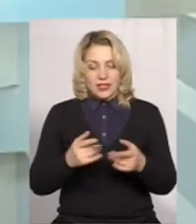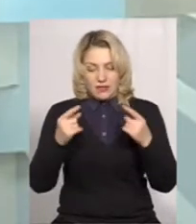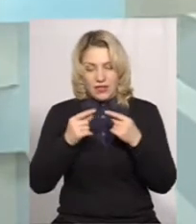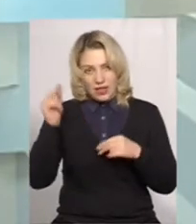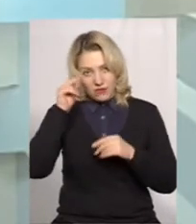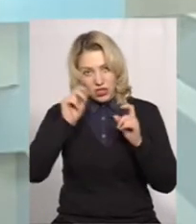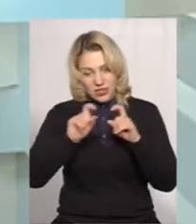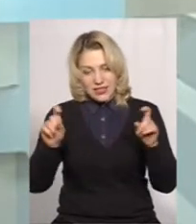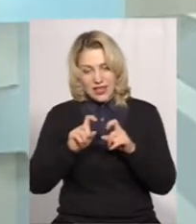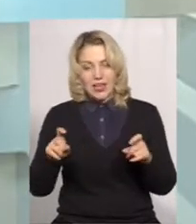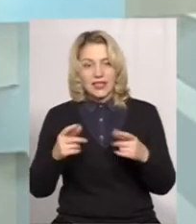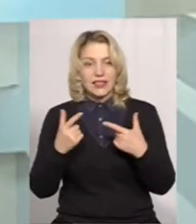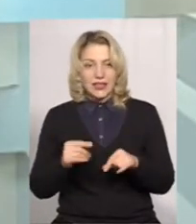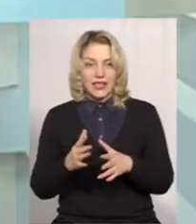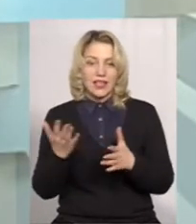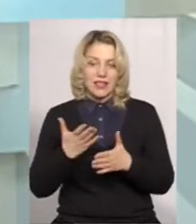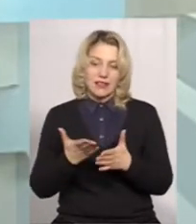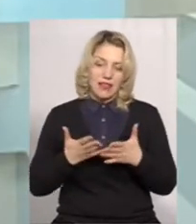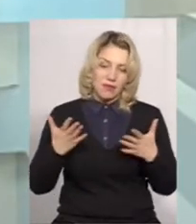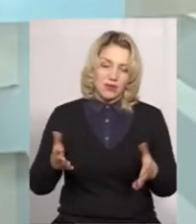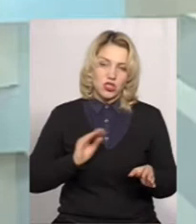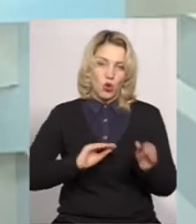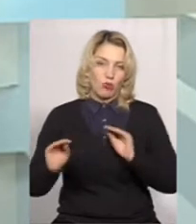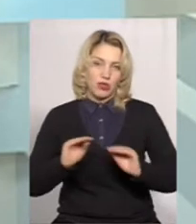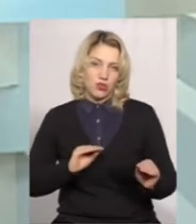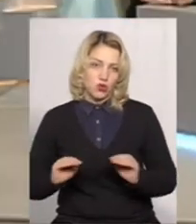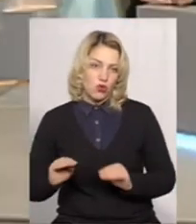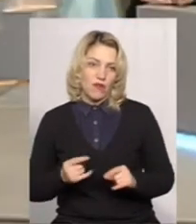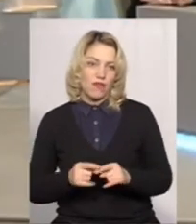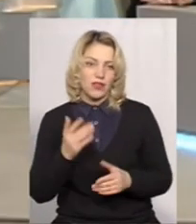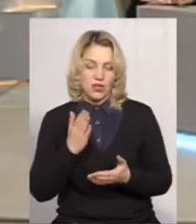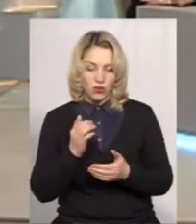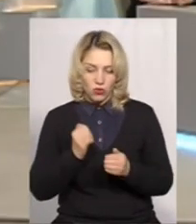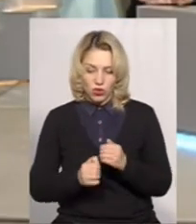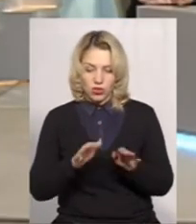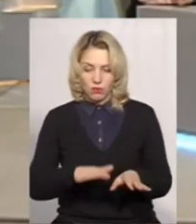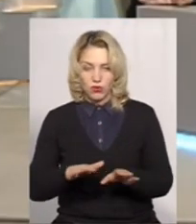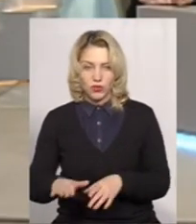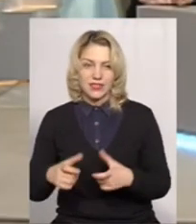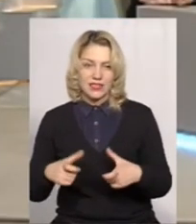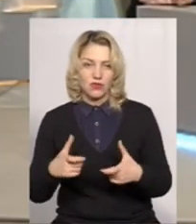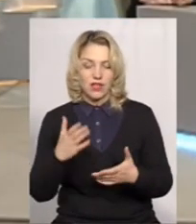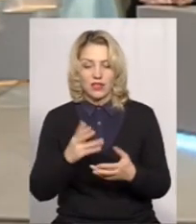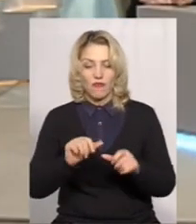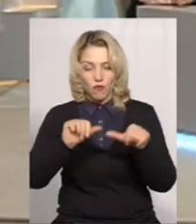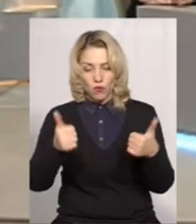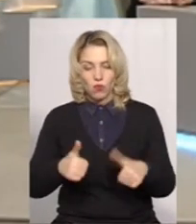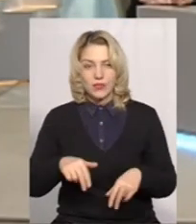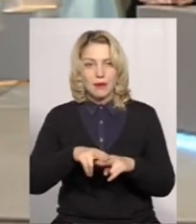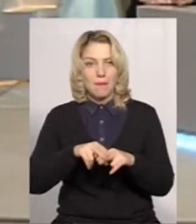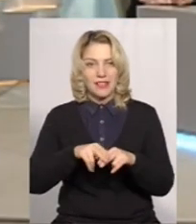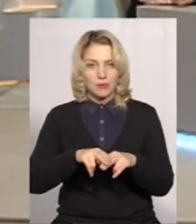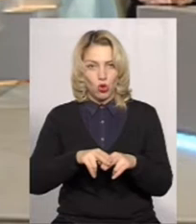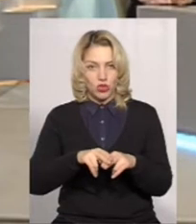заклади, де які найбільш облаштовані. На кожний пункт тестування формується паспорт. І